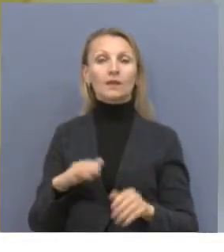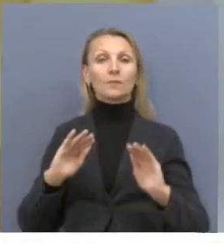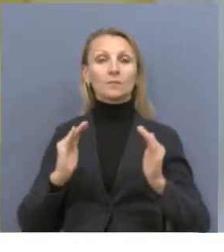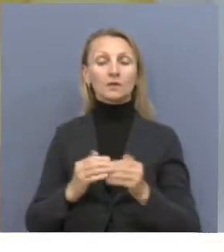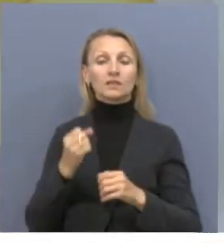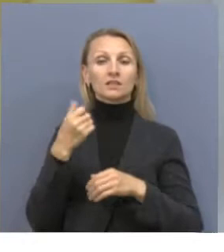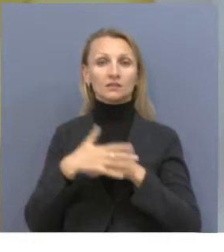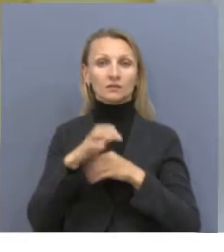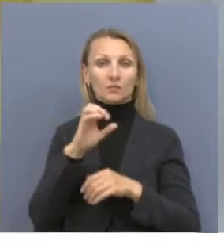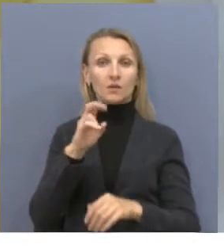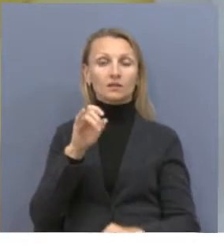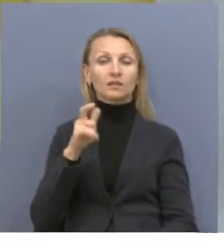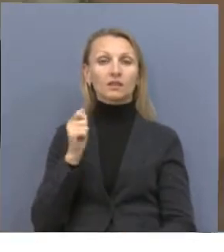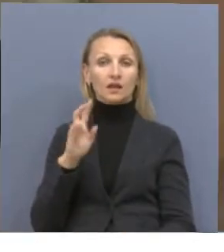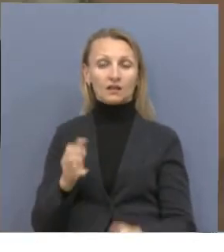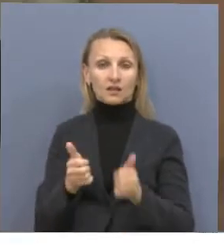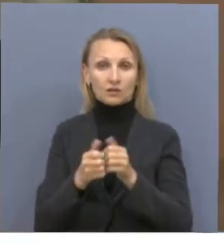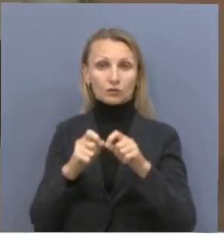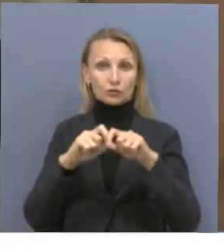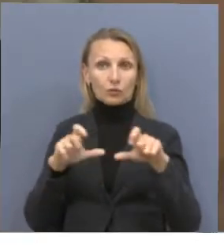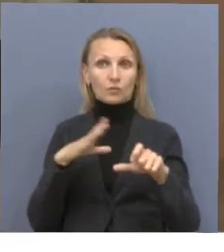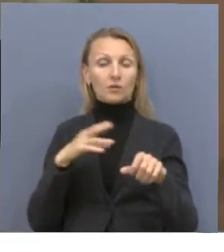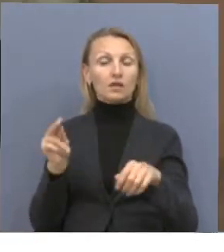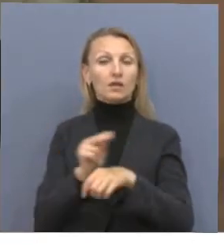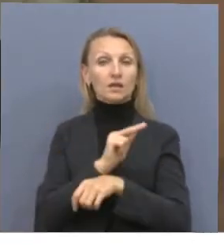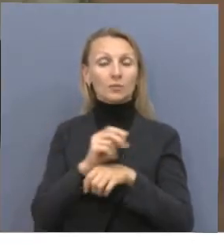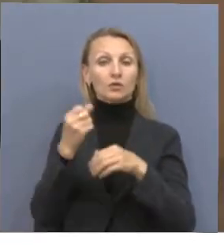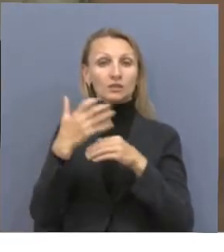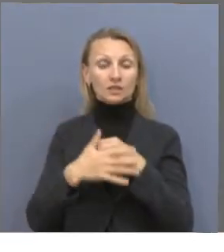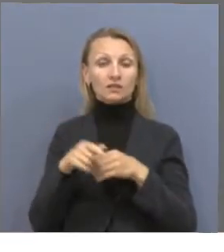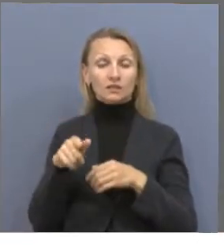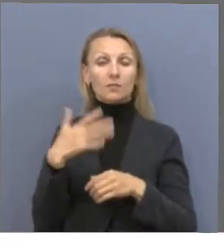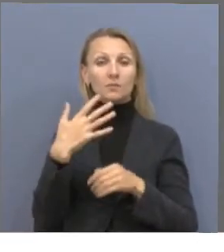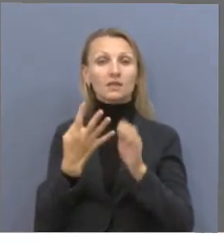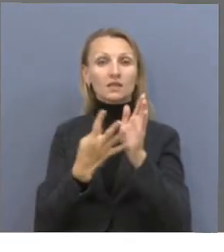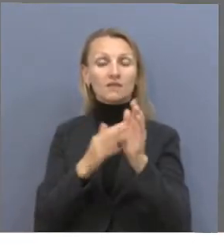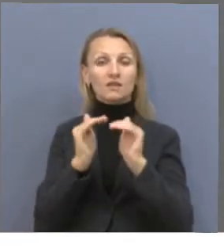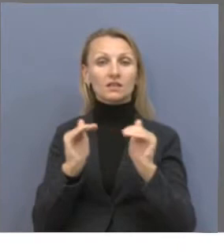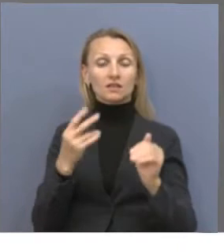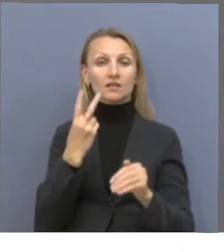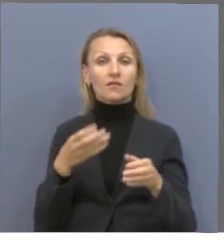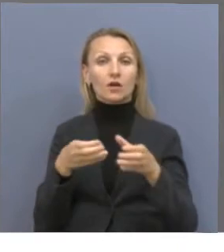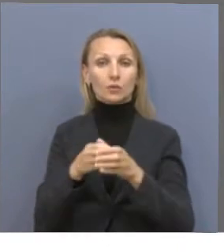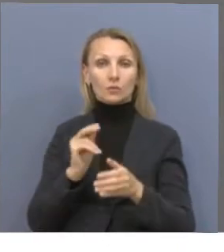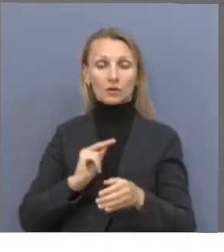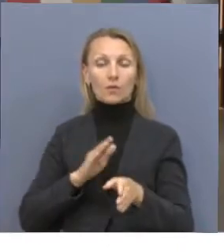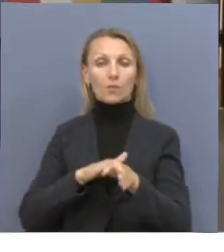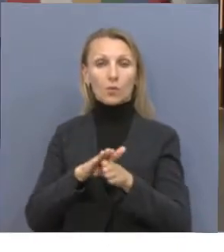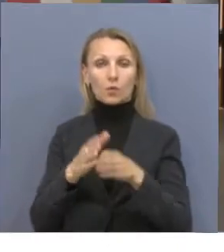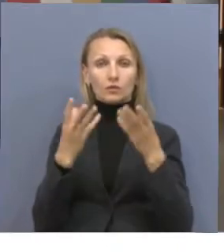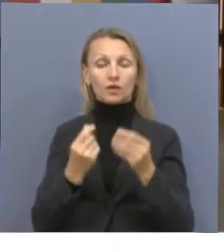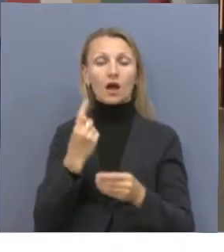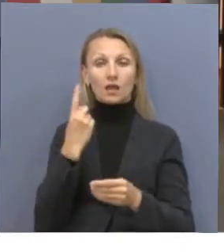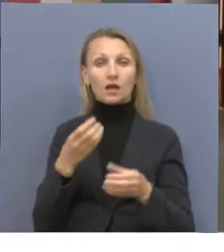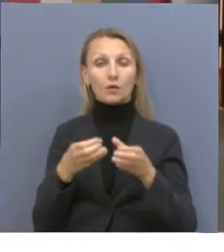расположен на базе школы, был проведен текущий ремонт. Центр рассчитан на 59 детей. Две группы работают полный день, одна группа